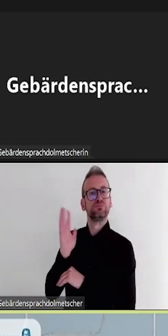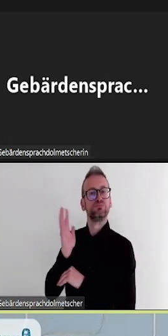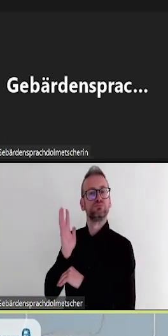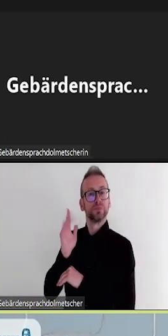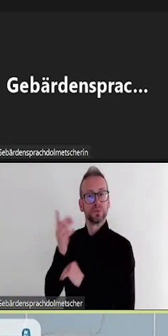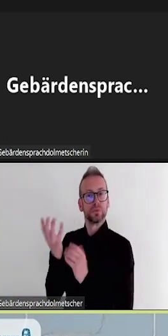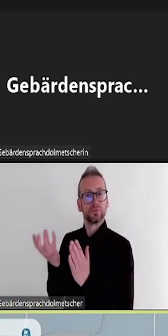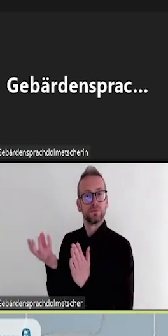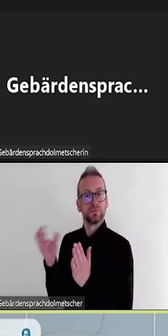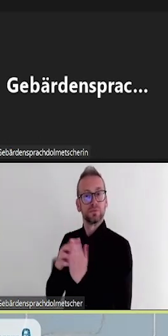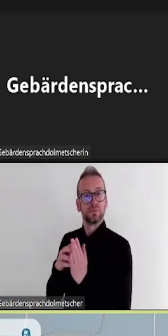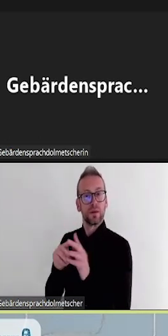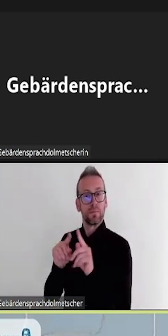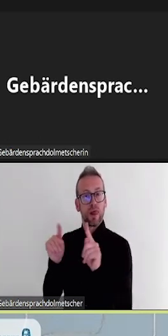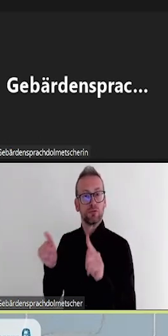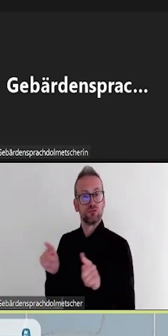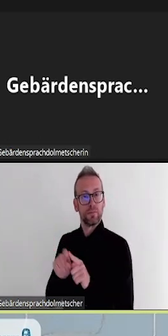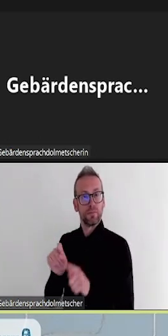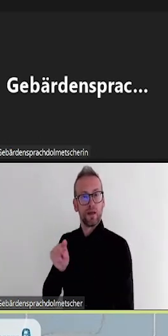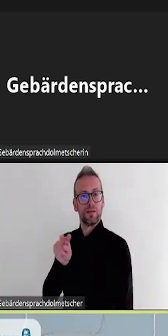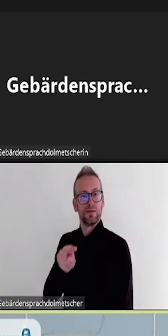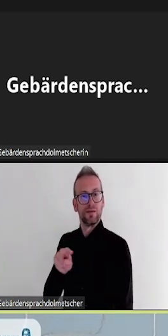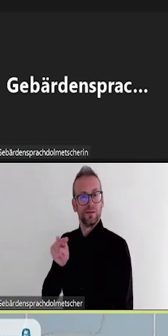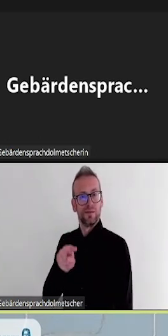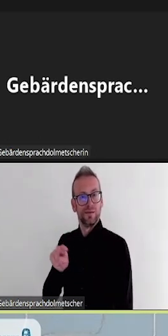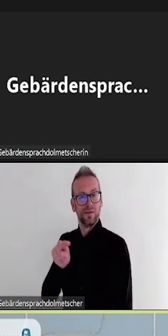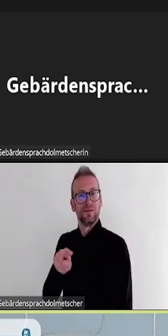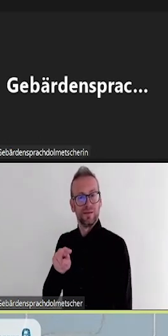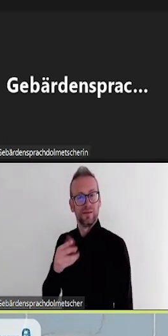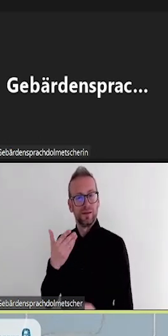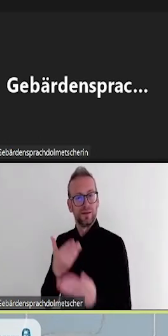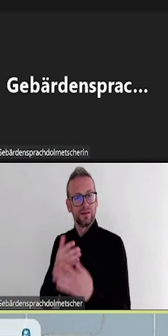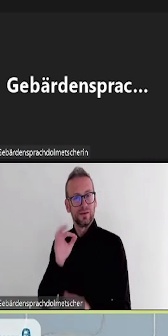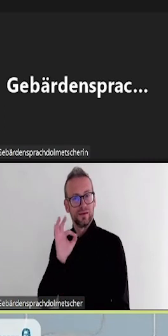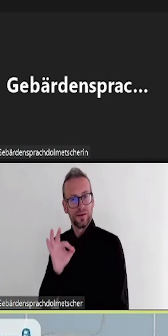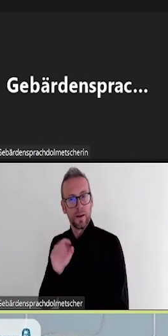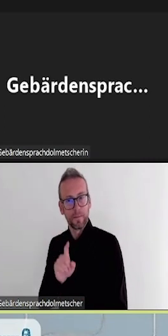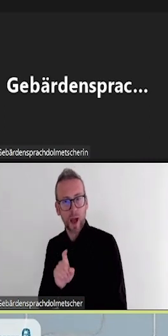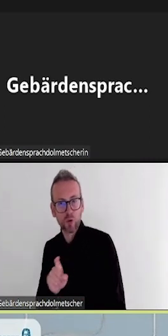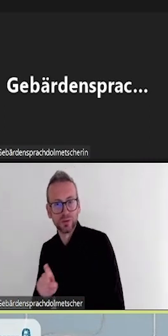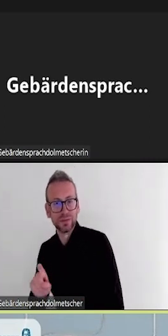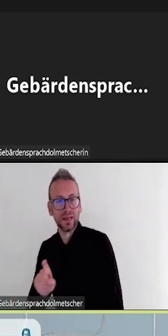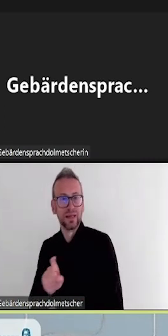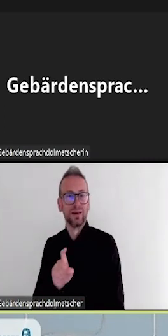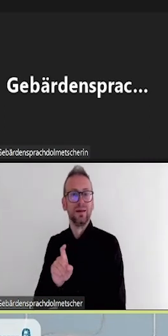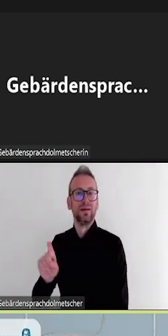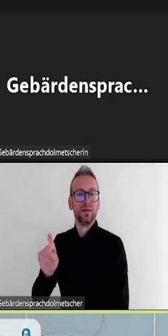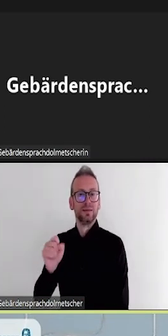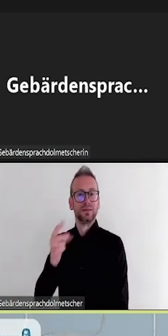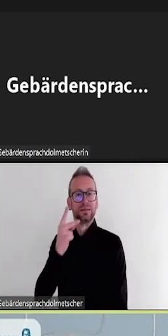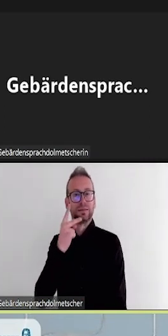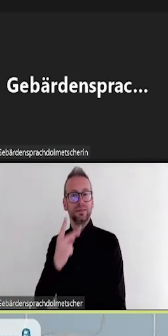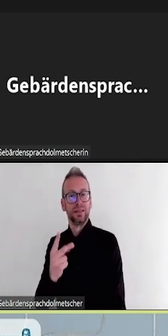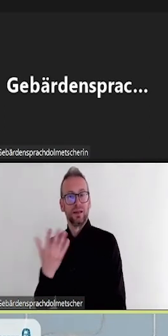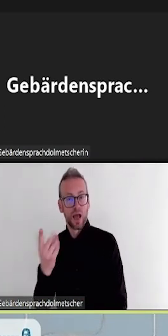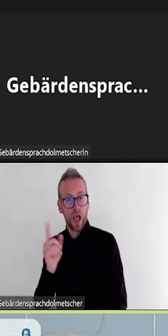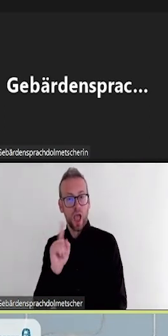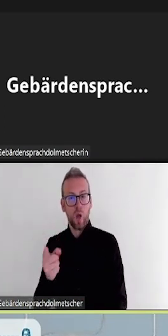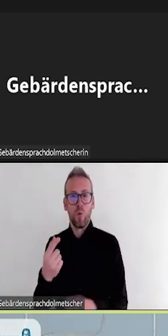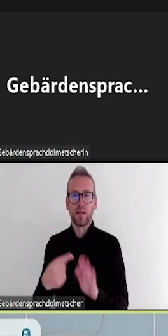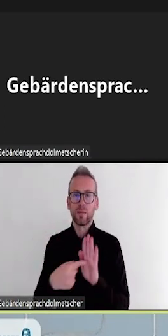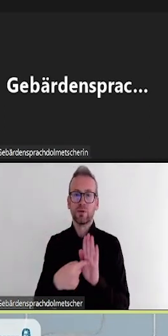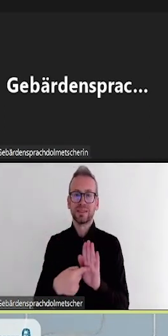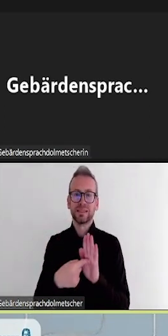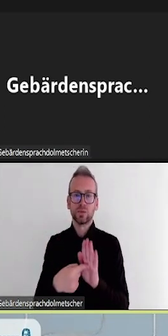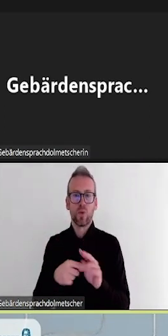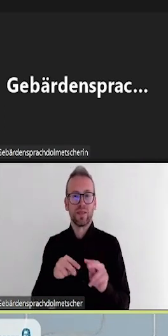Informationsvideos, zum Beispiel auf Webseiten, wo sich die Hochschule an sich vorstellt oder andere Personen vorstellen